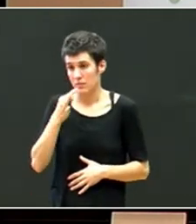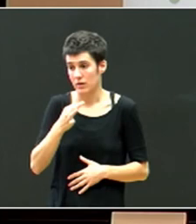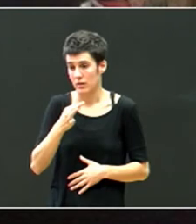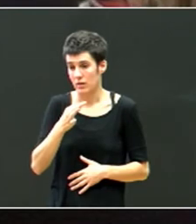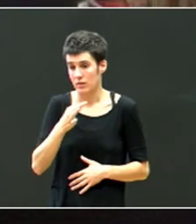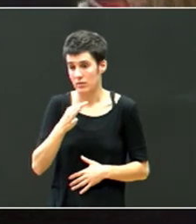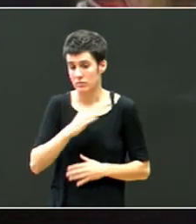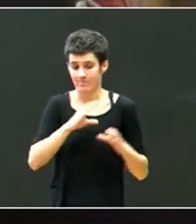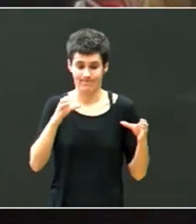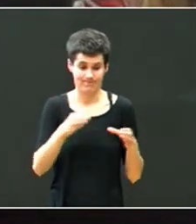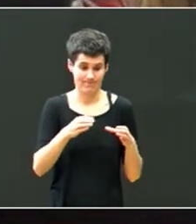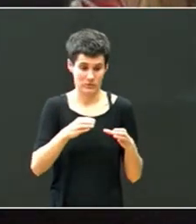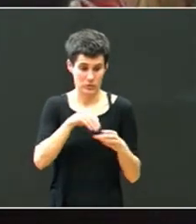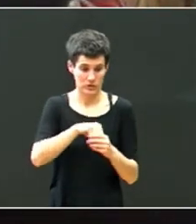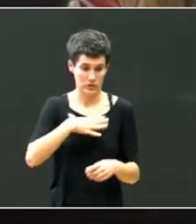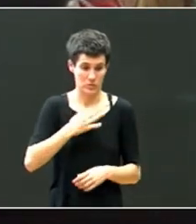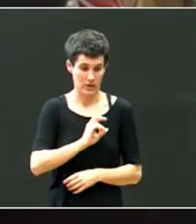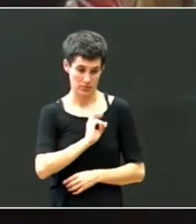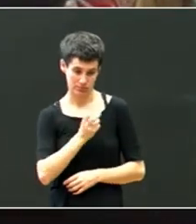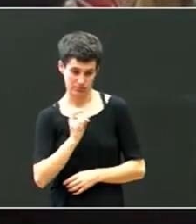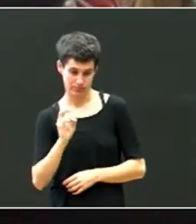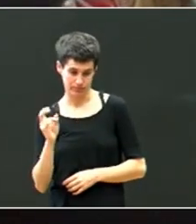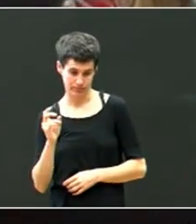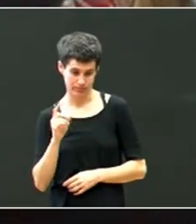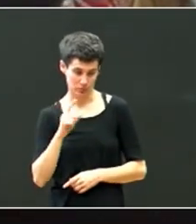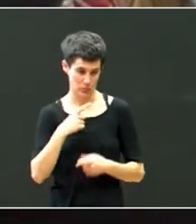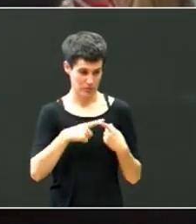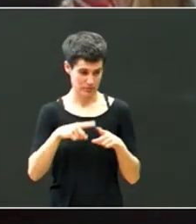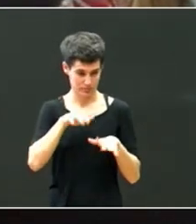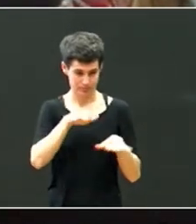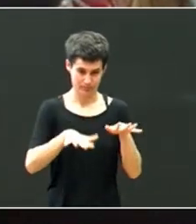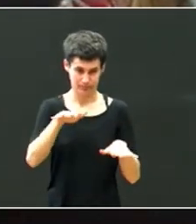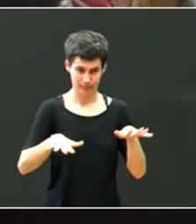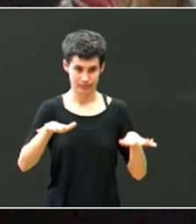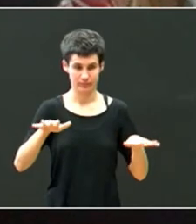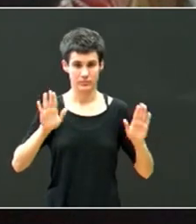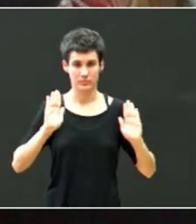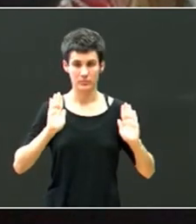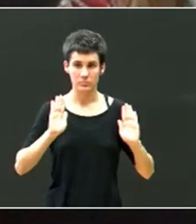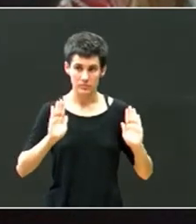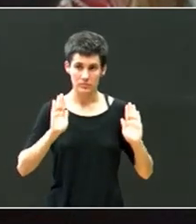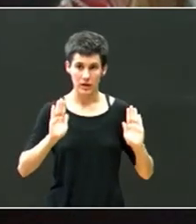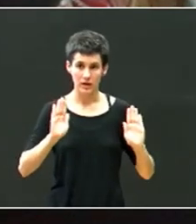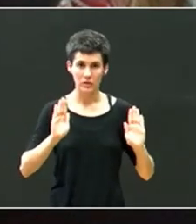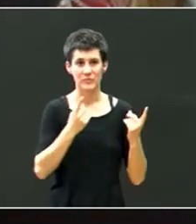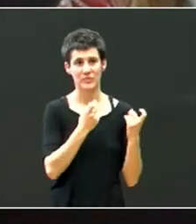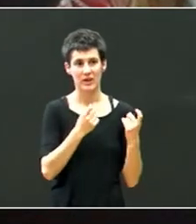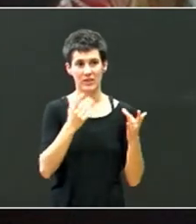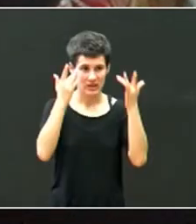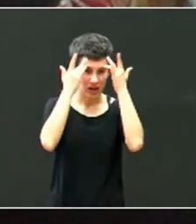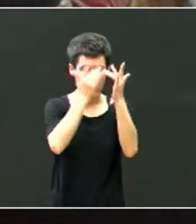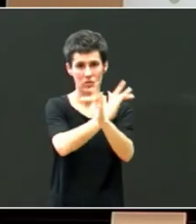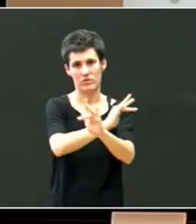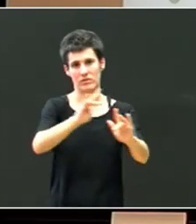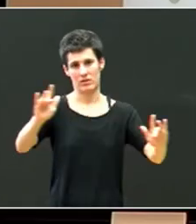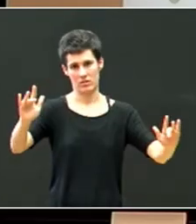kolektiboan itza izan harren, bai, ikusten dugu, konsientzia zinio, maila, orain dik ez daukagula, ondo lortua